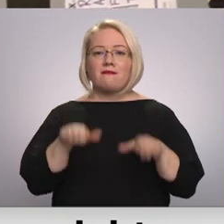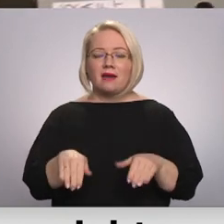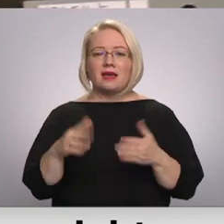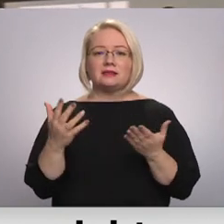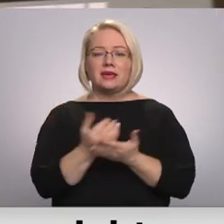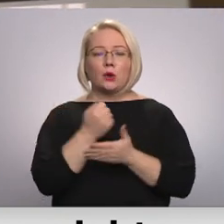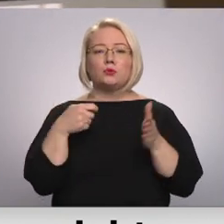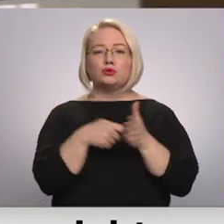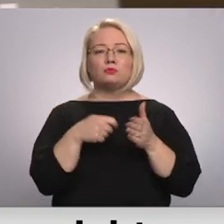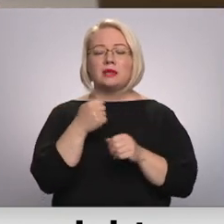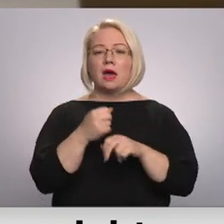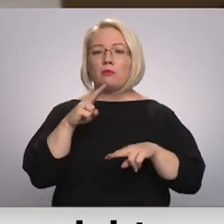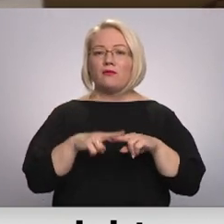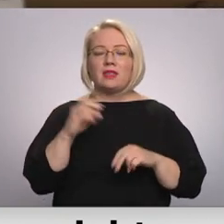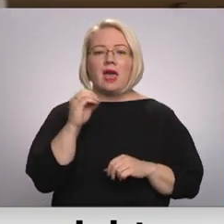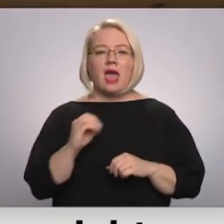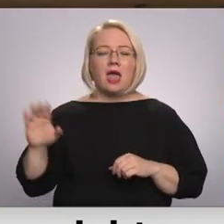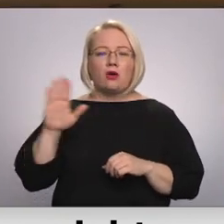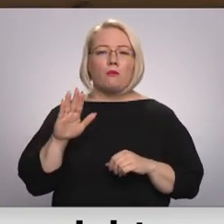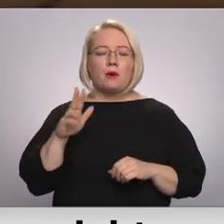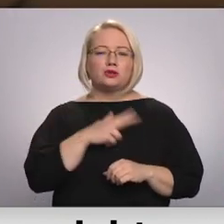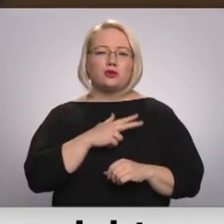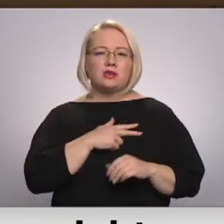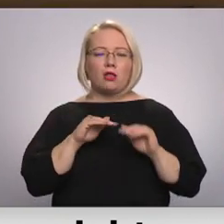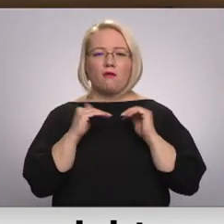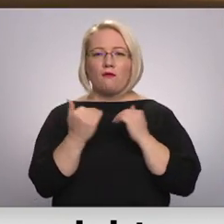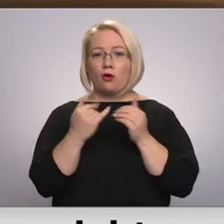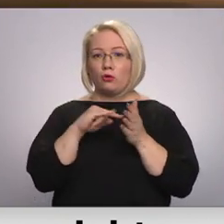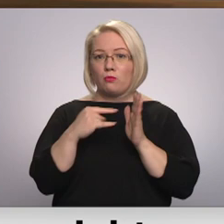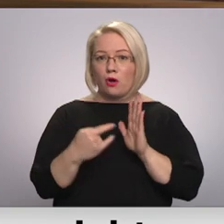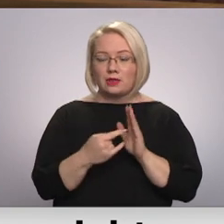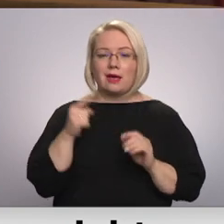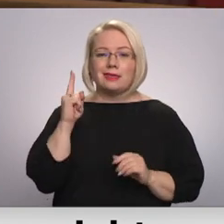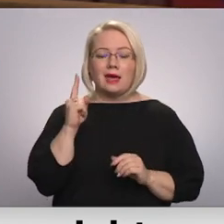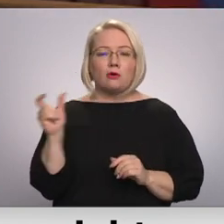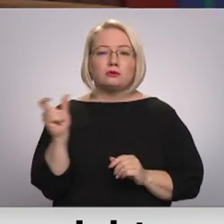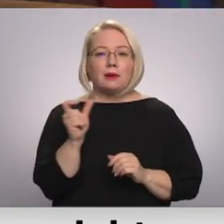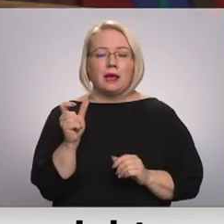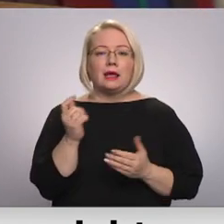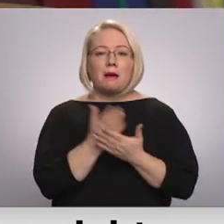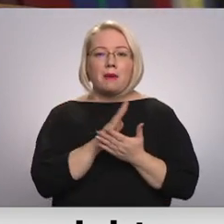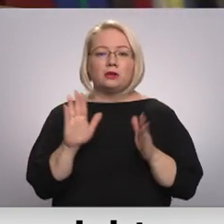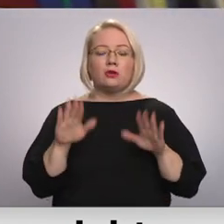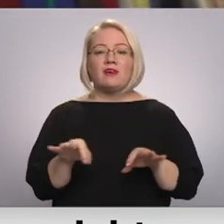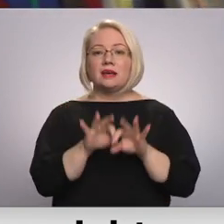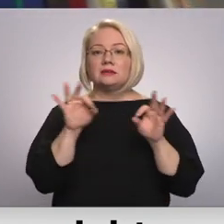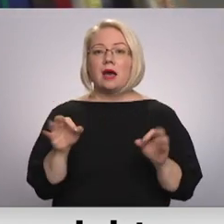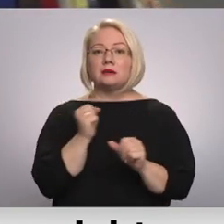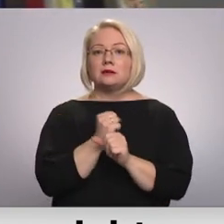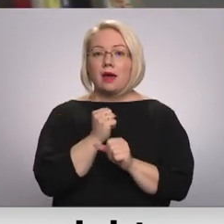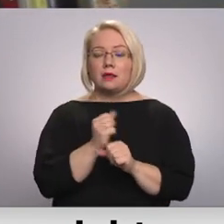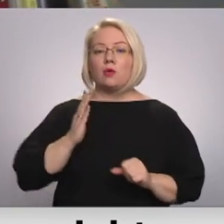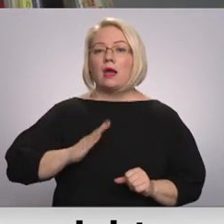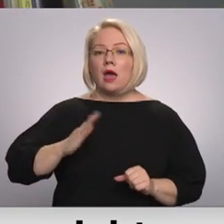iegūt subsidēto darba vietu Eiropas sociālo fonda projektā. Vien uz brīdi, kad beidzot varēs sākt strādāt, gaidot jau